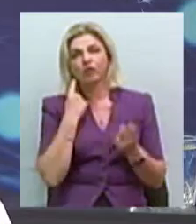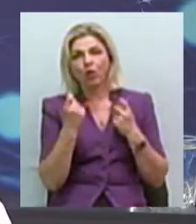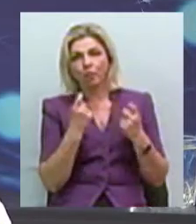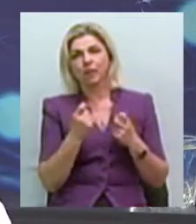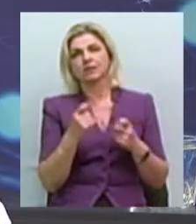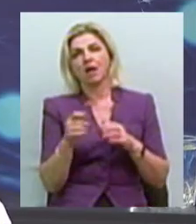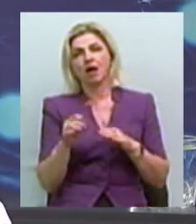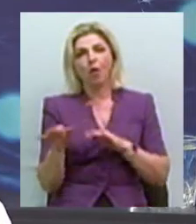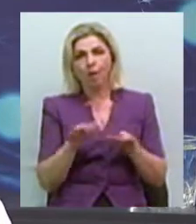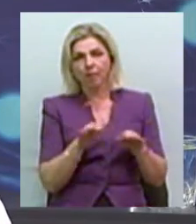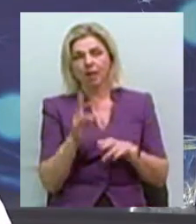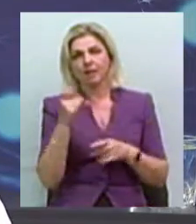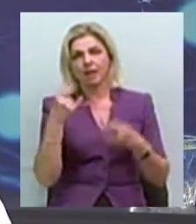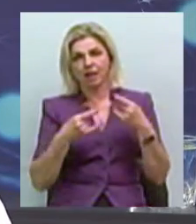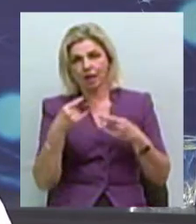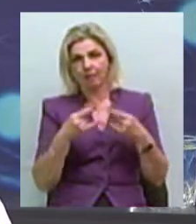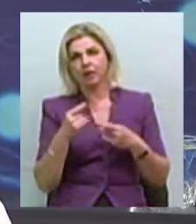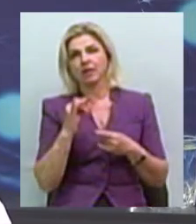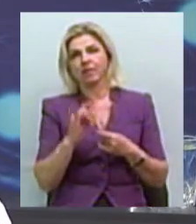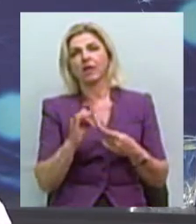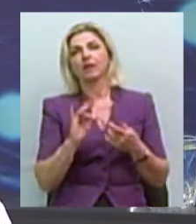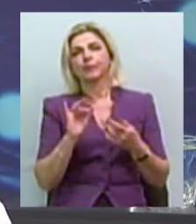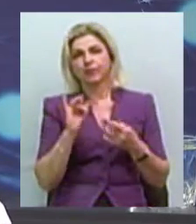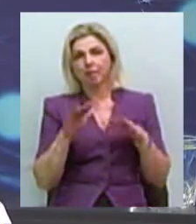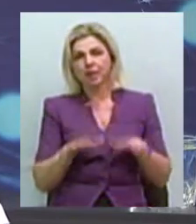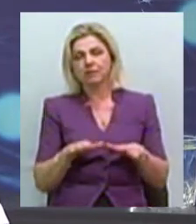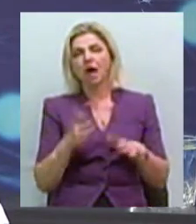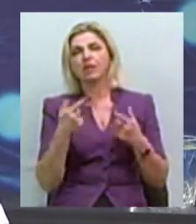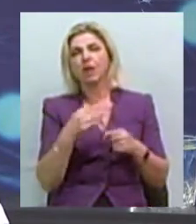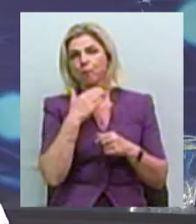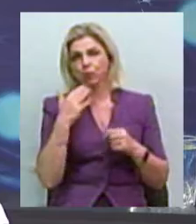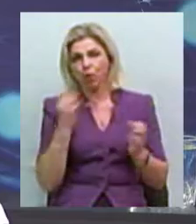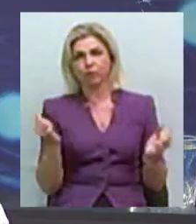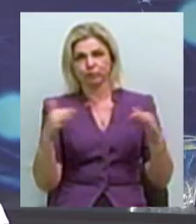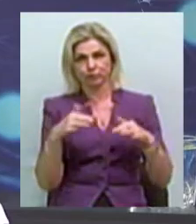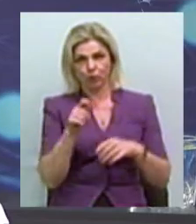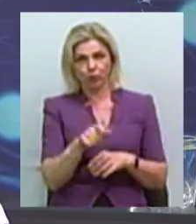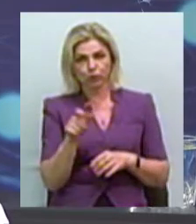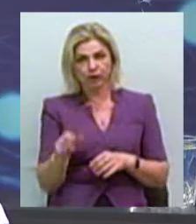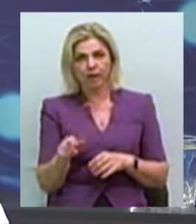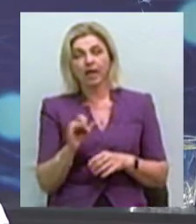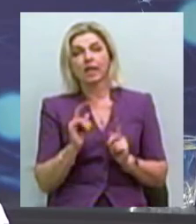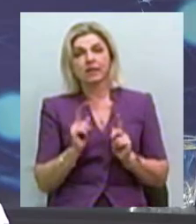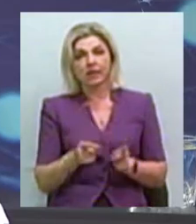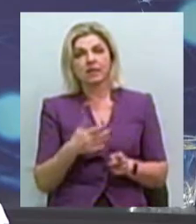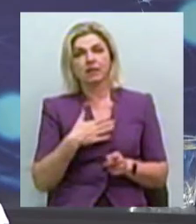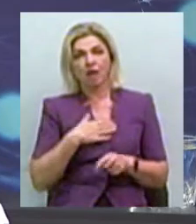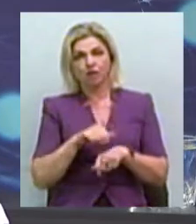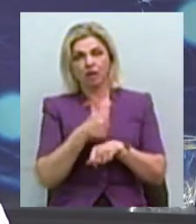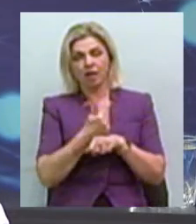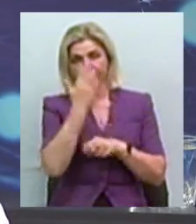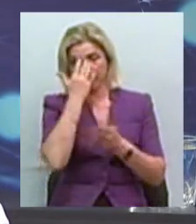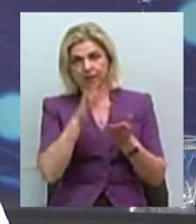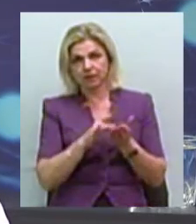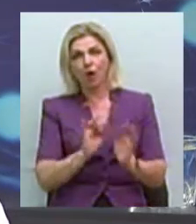телебаченні, в засобах масової інформації, в місцях масового скупчення людей. І, дійсно, наша головна мета – донести до